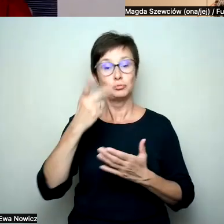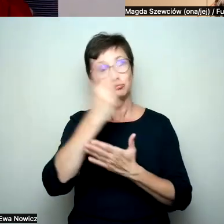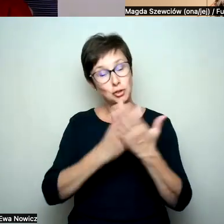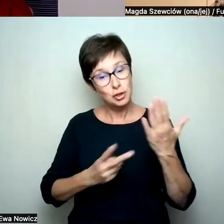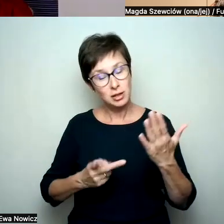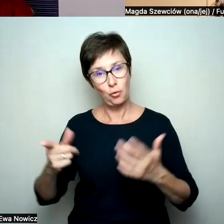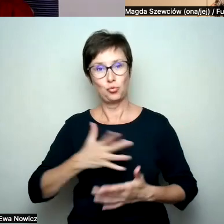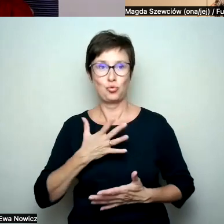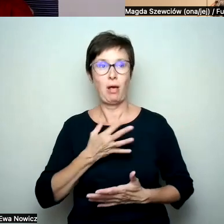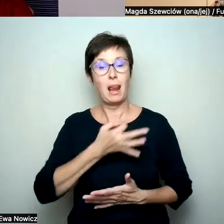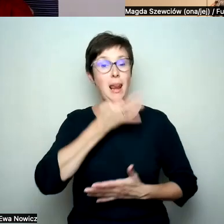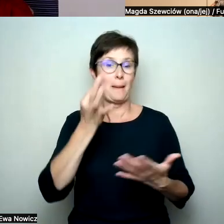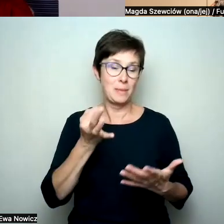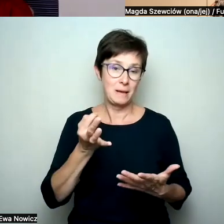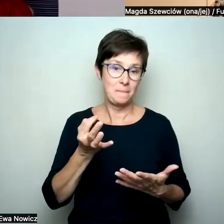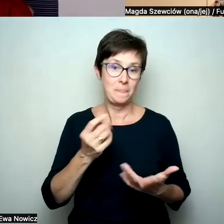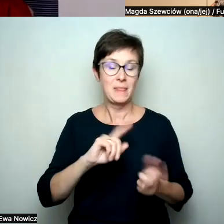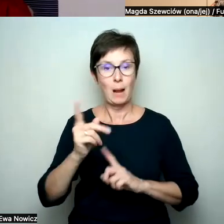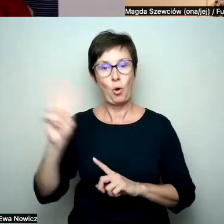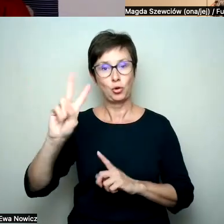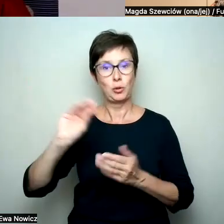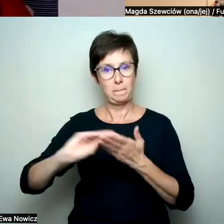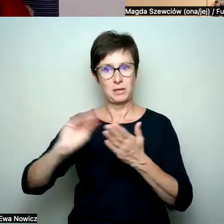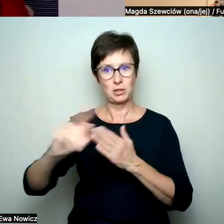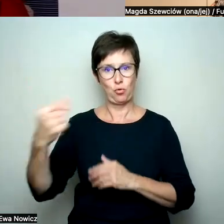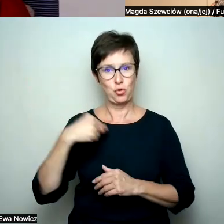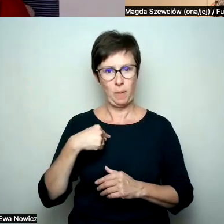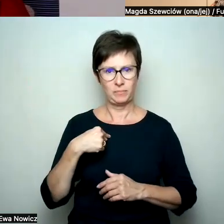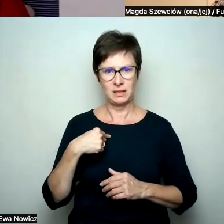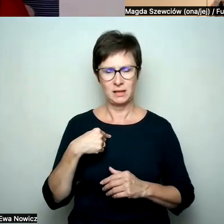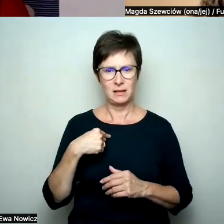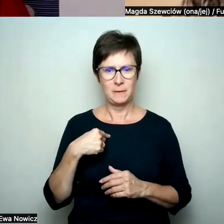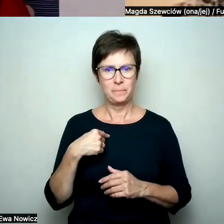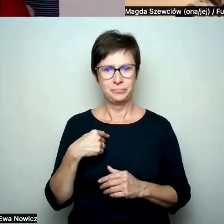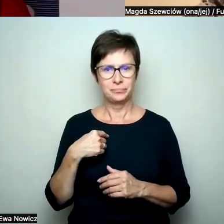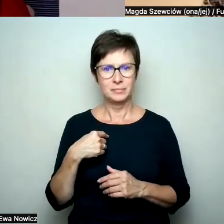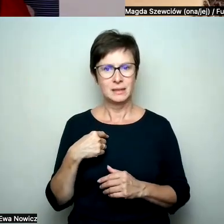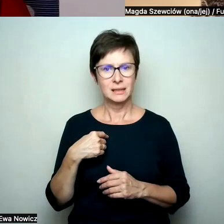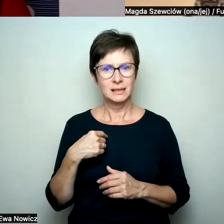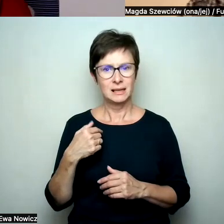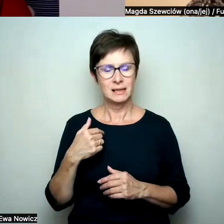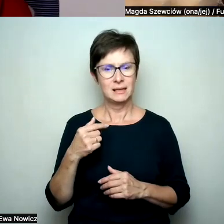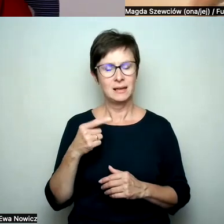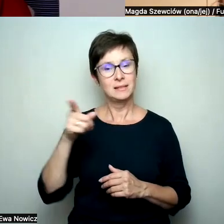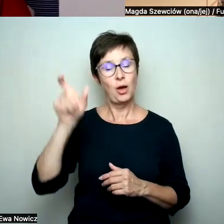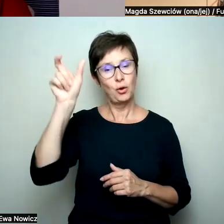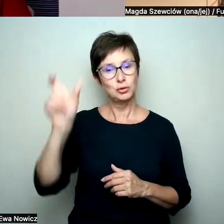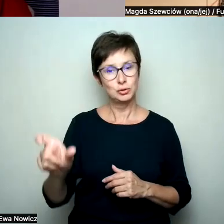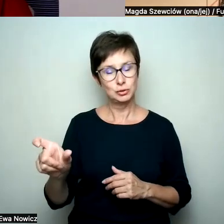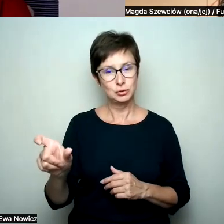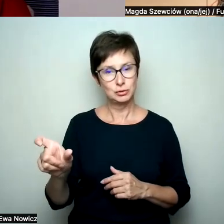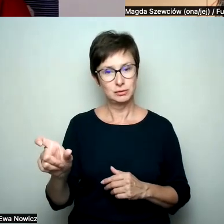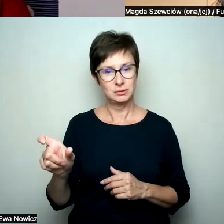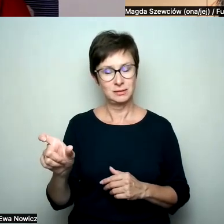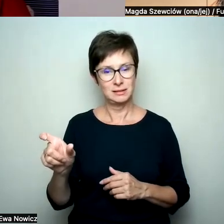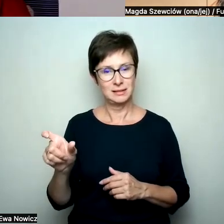albo ktoś mi też tak kiedyś napisał, żeby nie było, że tylko ja otrzymuję ten splendor, że jemu, oddam go też mojej